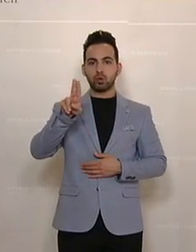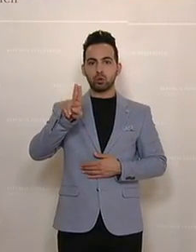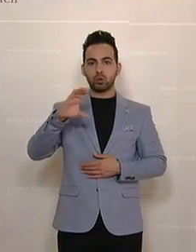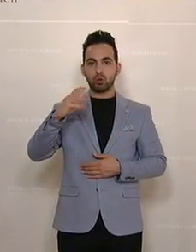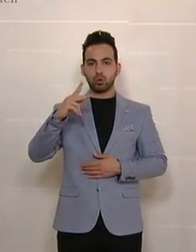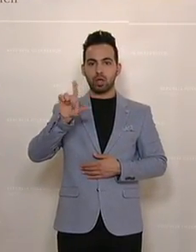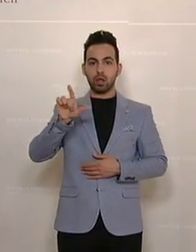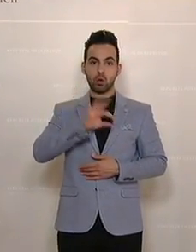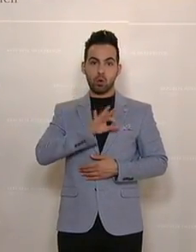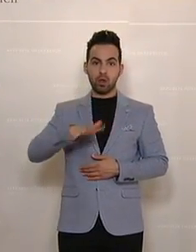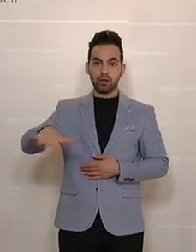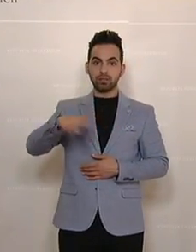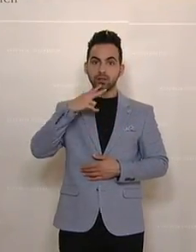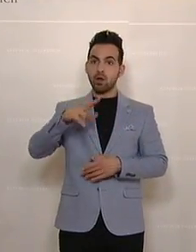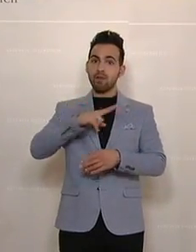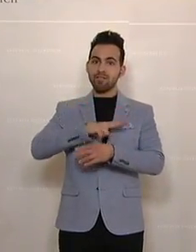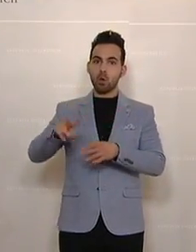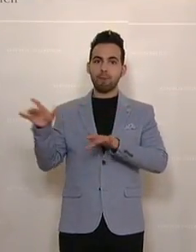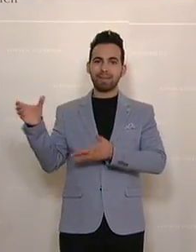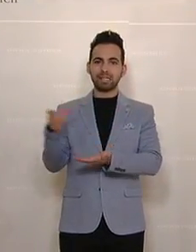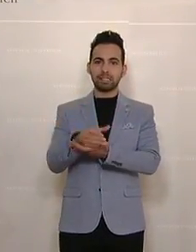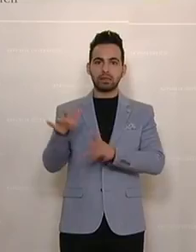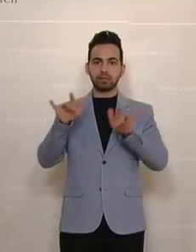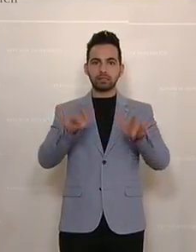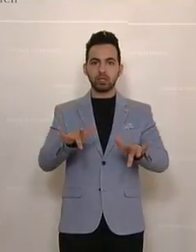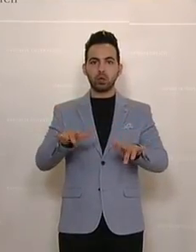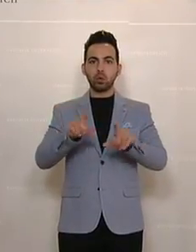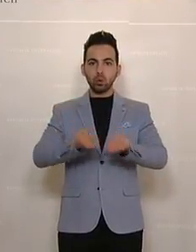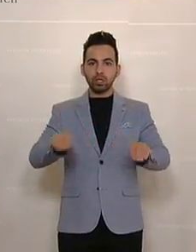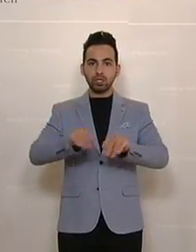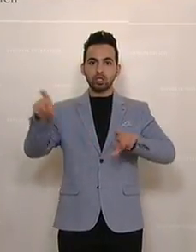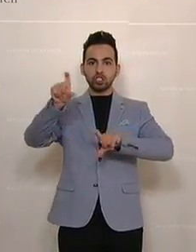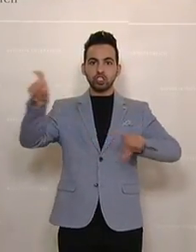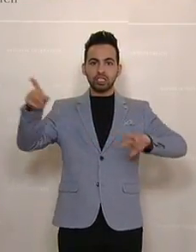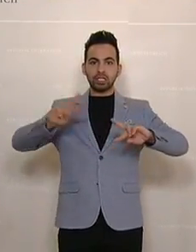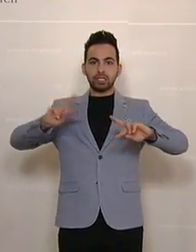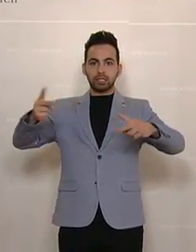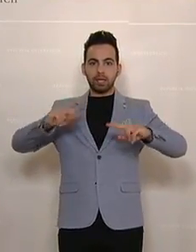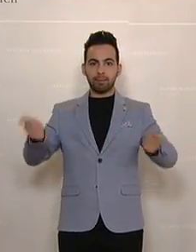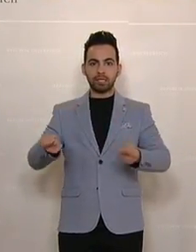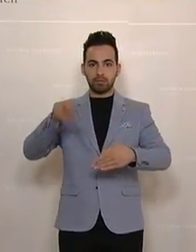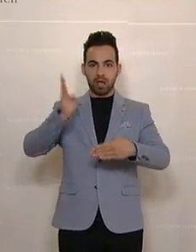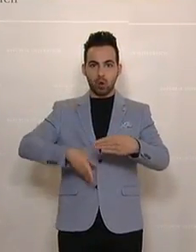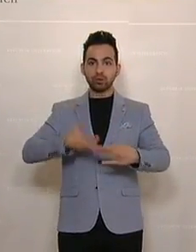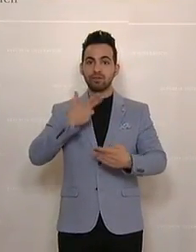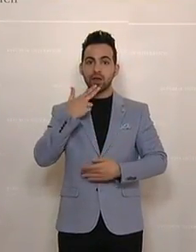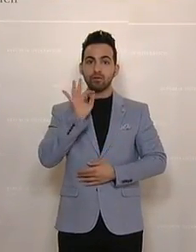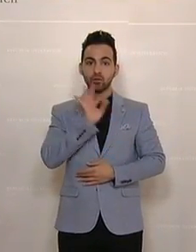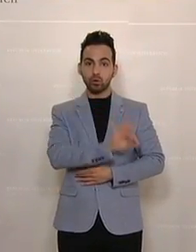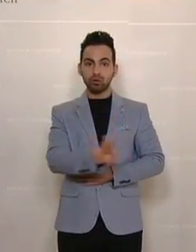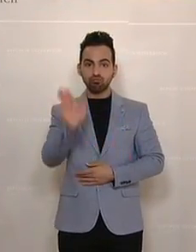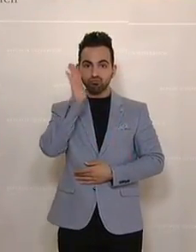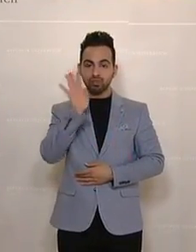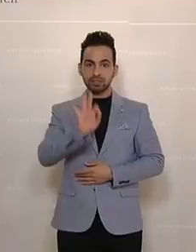Entschließungsanträge und Anträge, die im Laufe der Debatte eingebracht worden sind und auch vorgelesen worden sind.